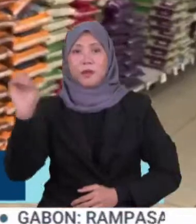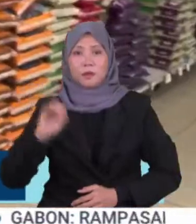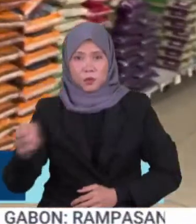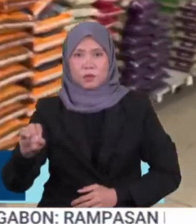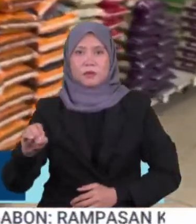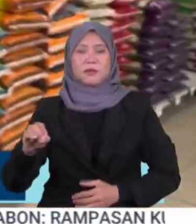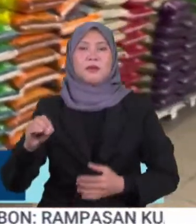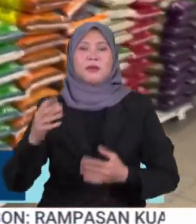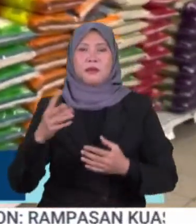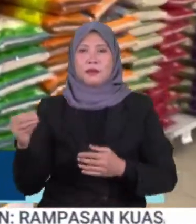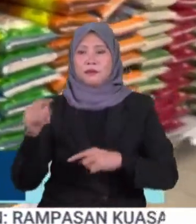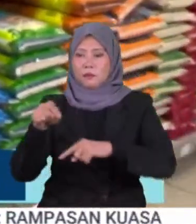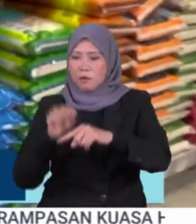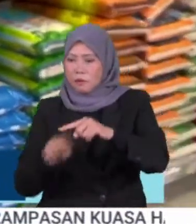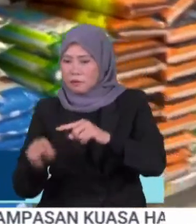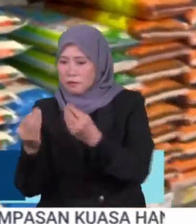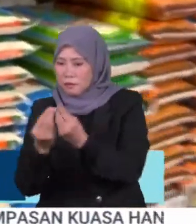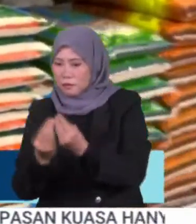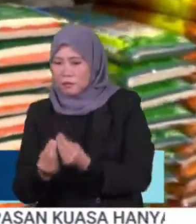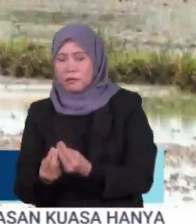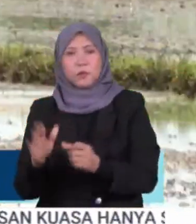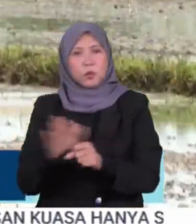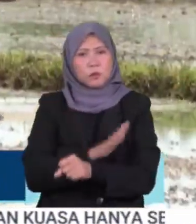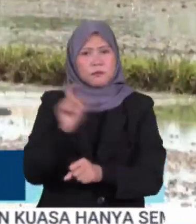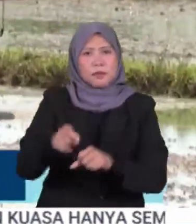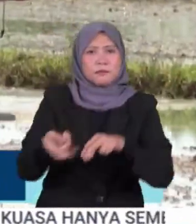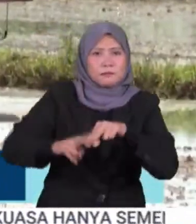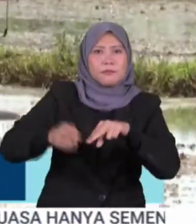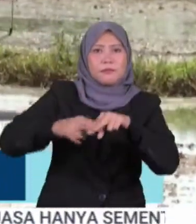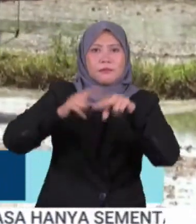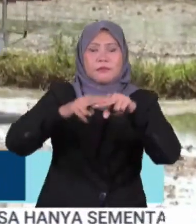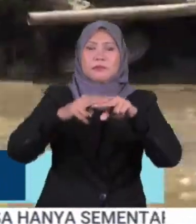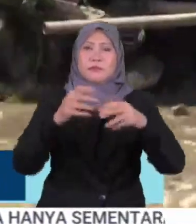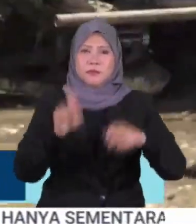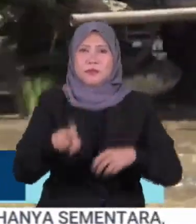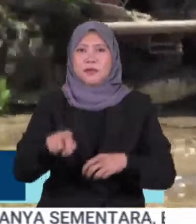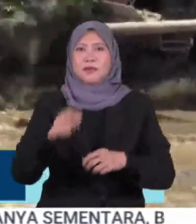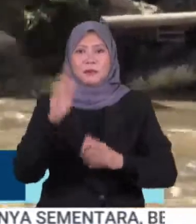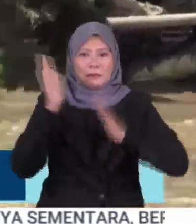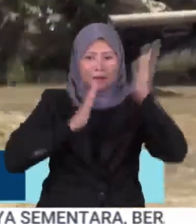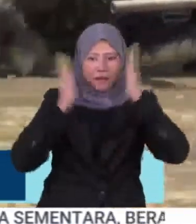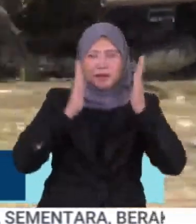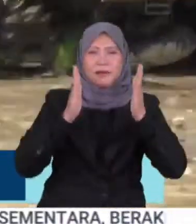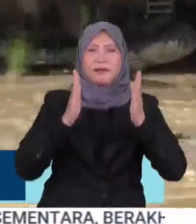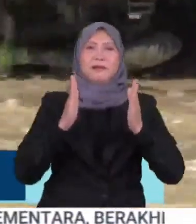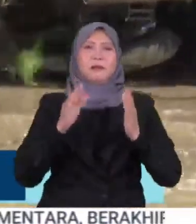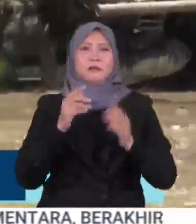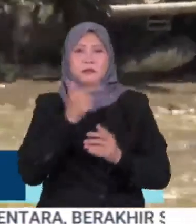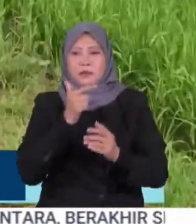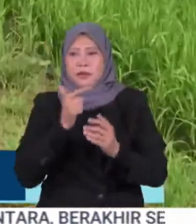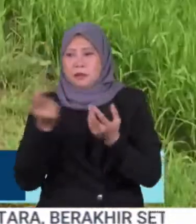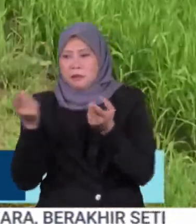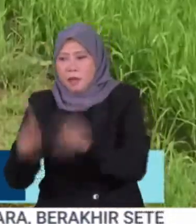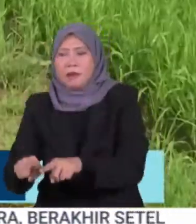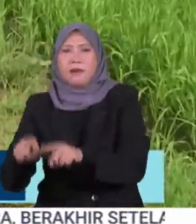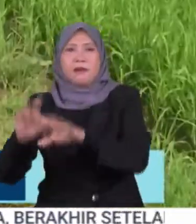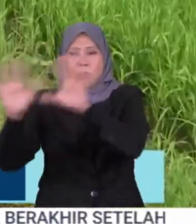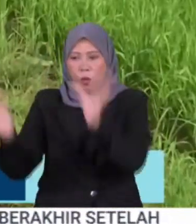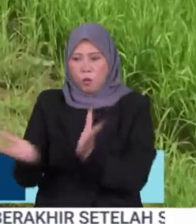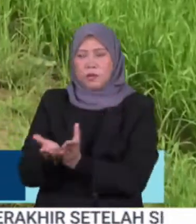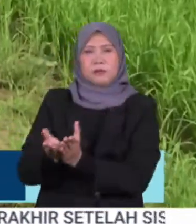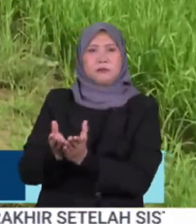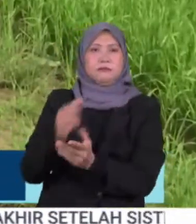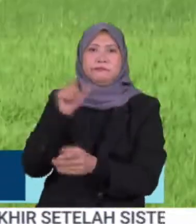Justru nisbah kecukupan ini harus dipertingkatkan supaya Malaysia tidak mudah terkesan dengan situasi global yang tidak